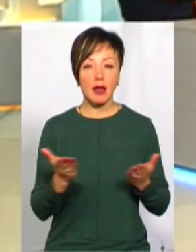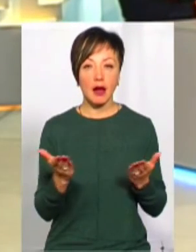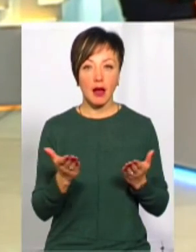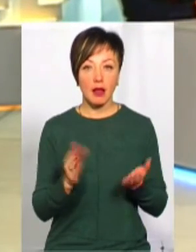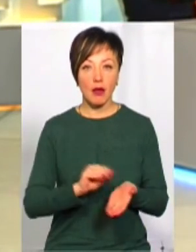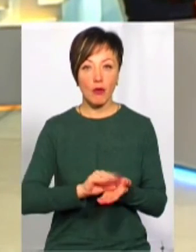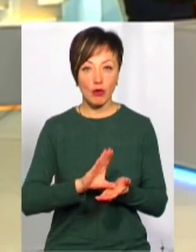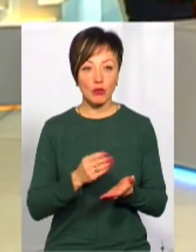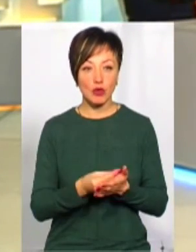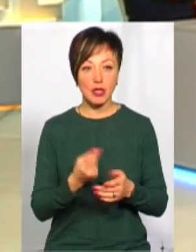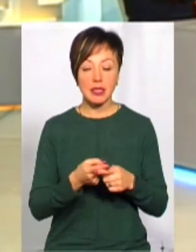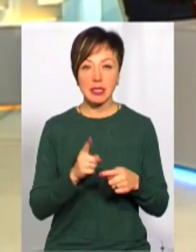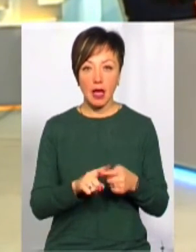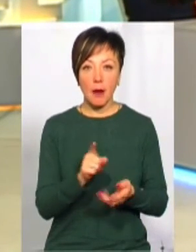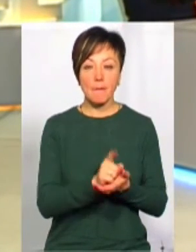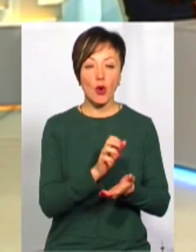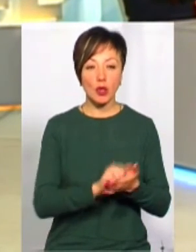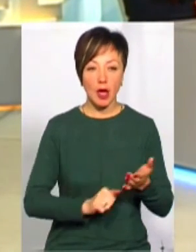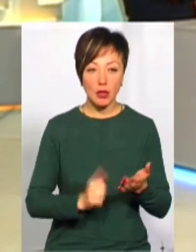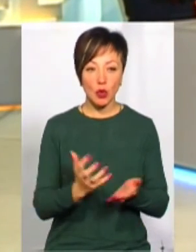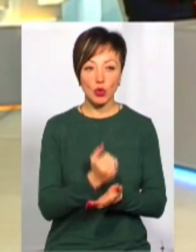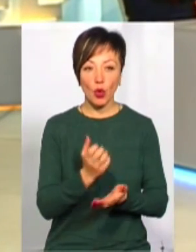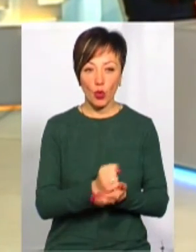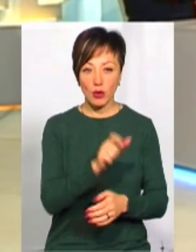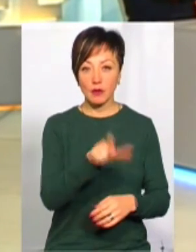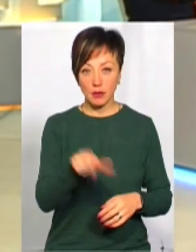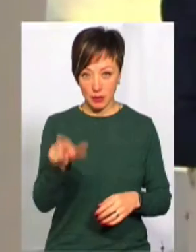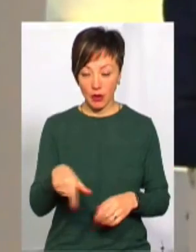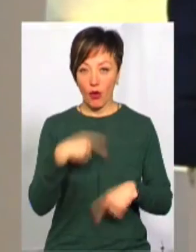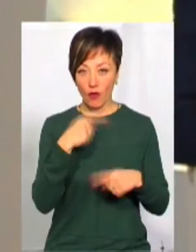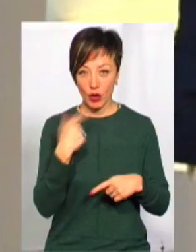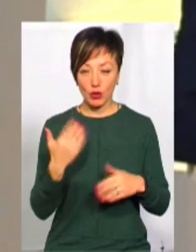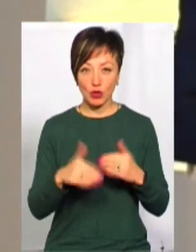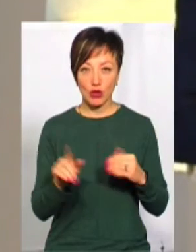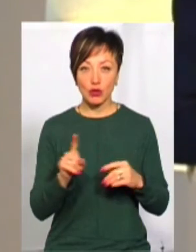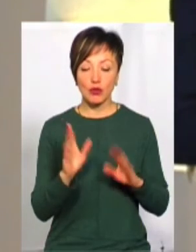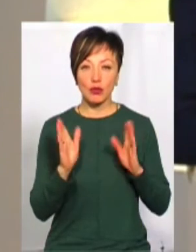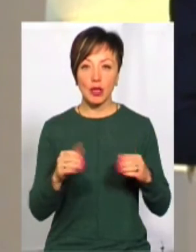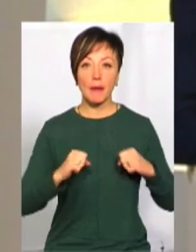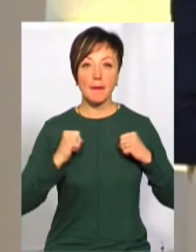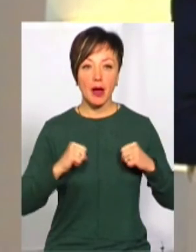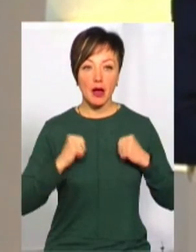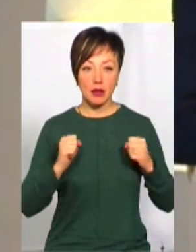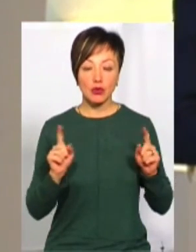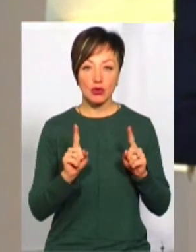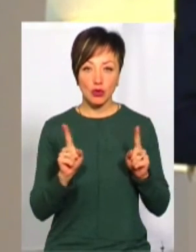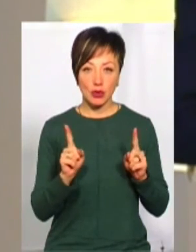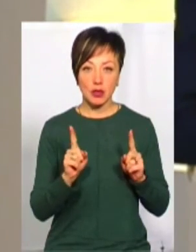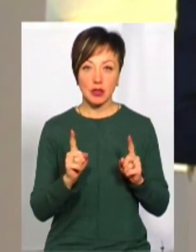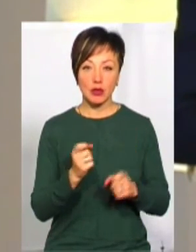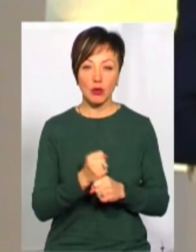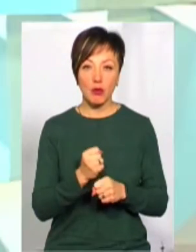наповнює бюджет, це є податок від доходів фізичних осіб. Ви вже говорили, що будете намагатися щось